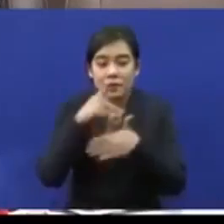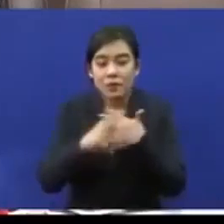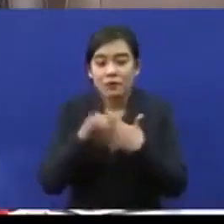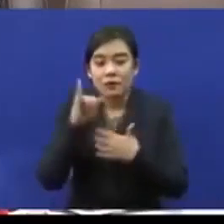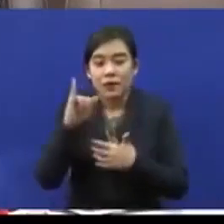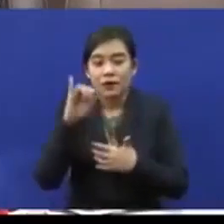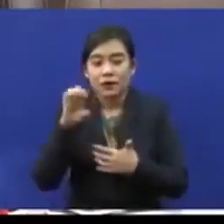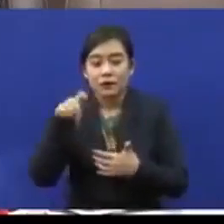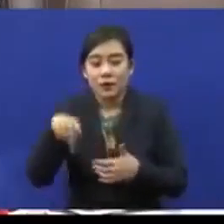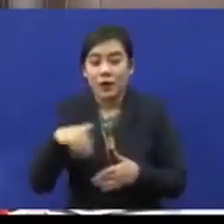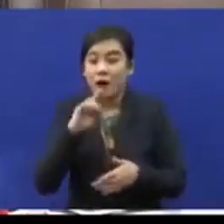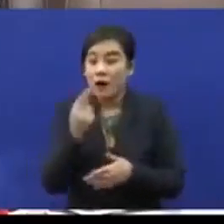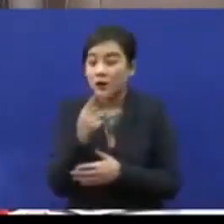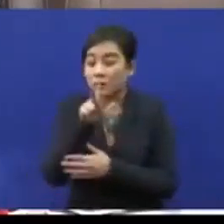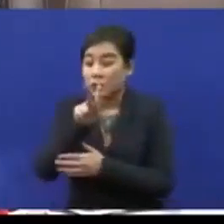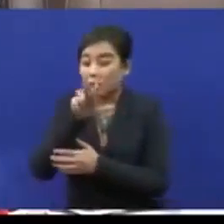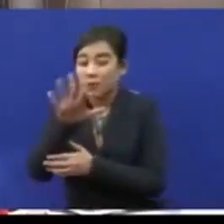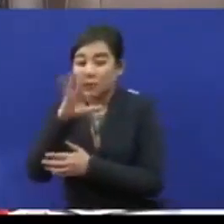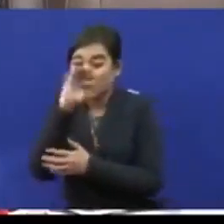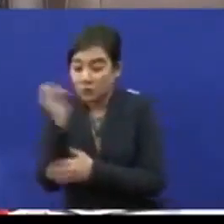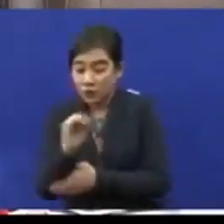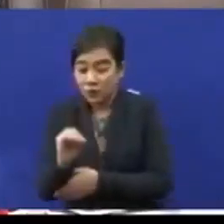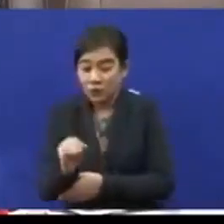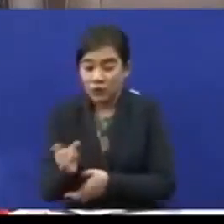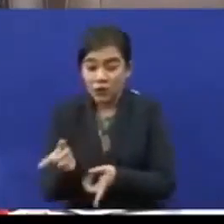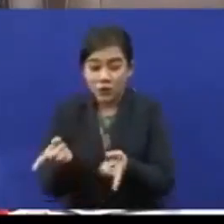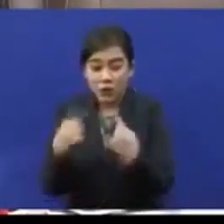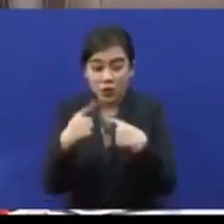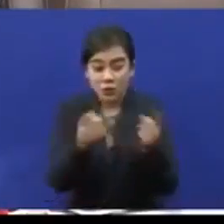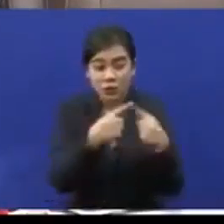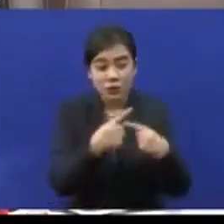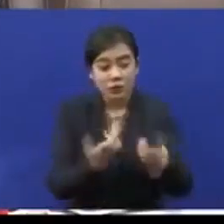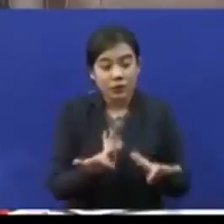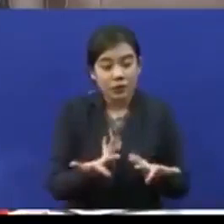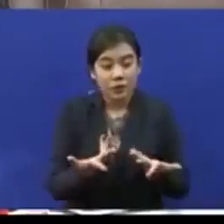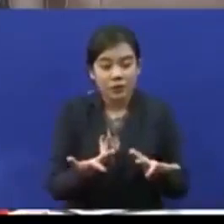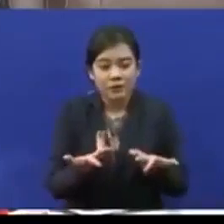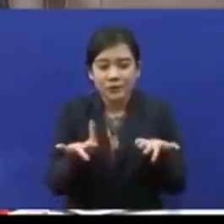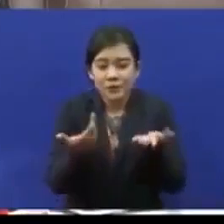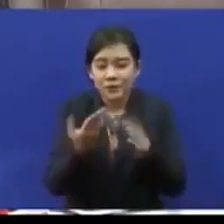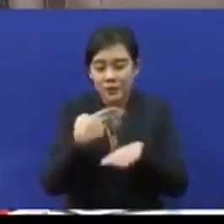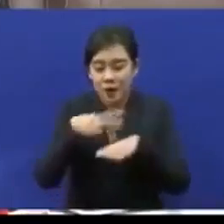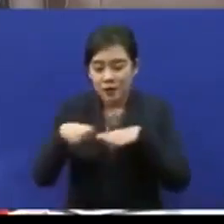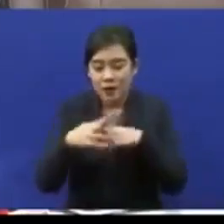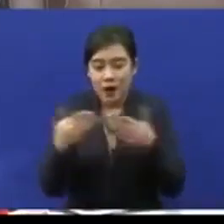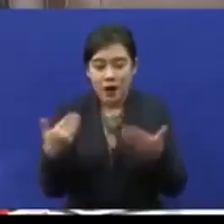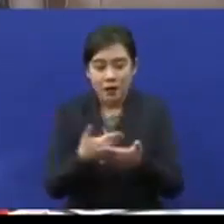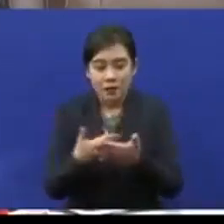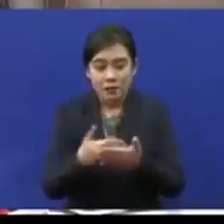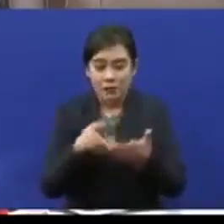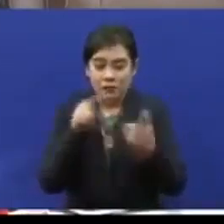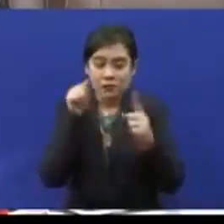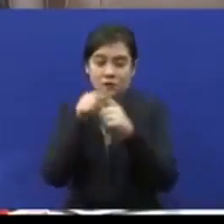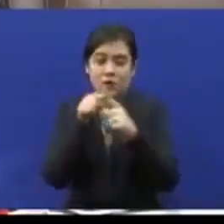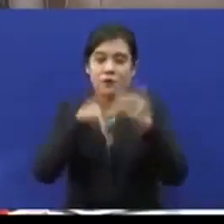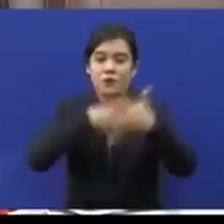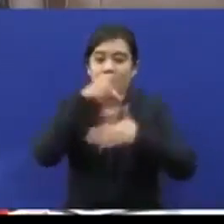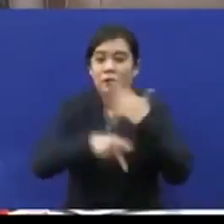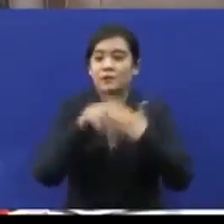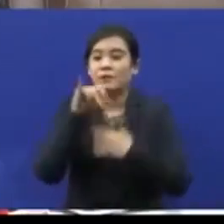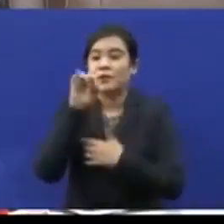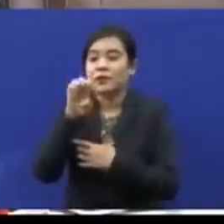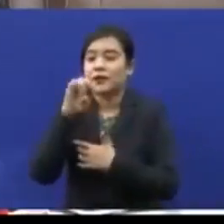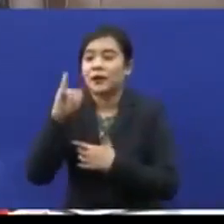Hanya 35% responden kajian kami yang menghantar anak ke program intervensi awal